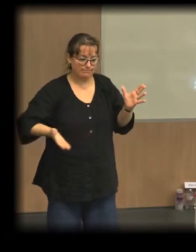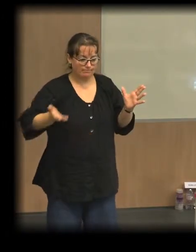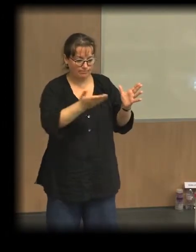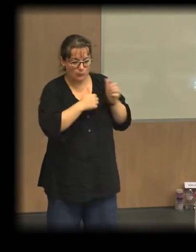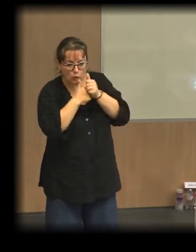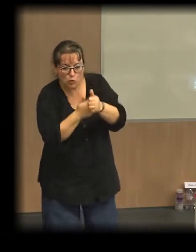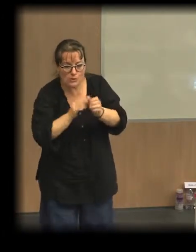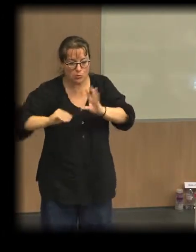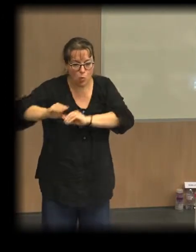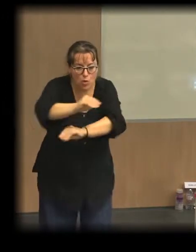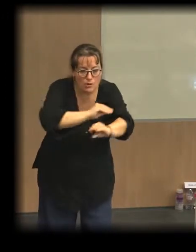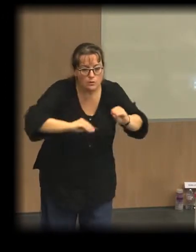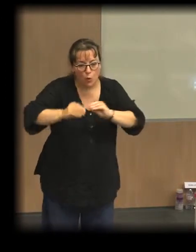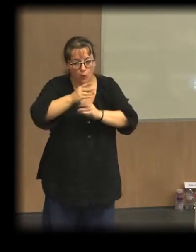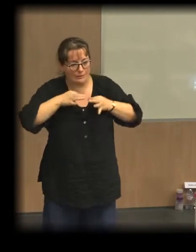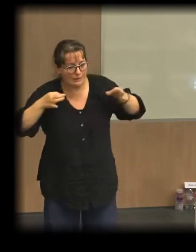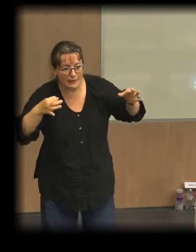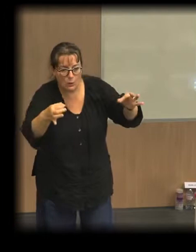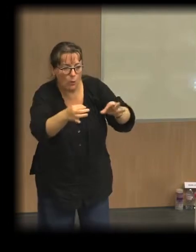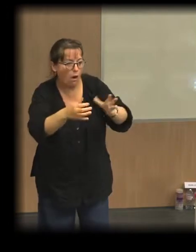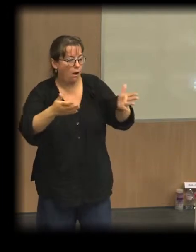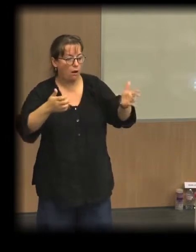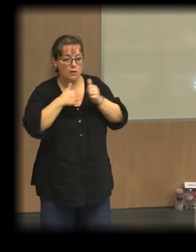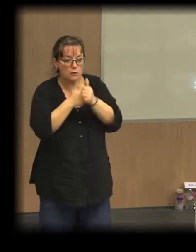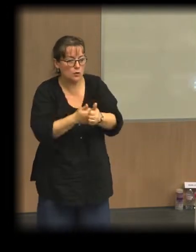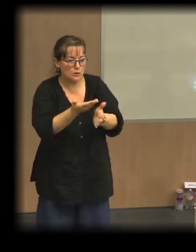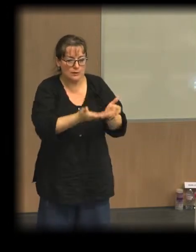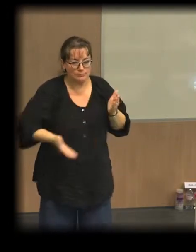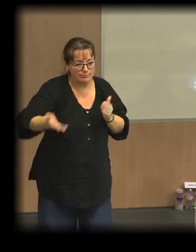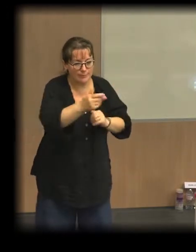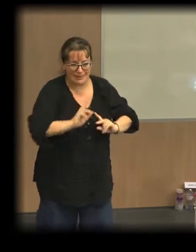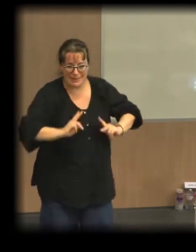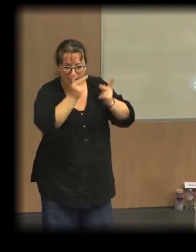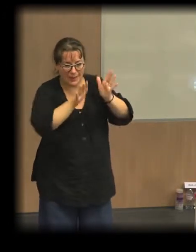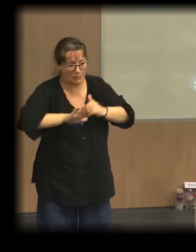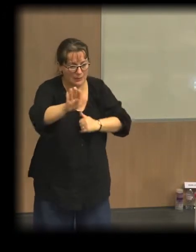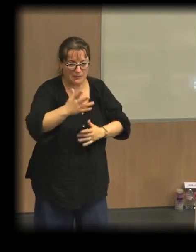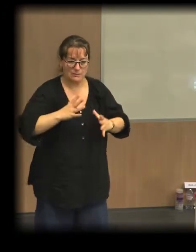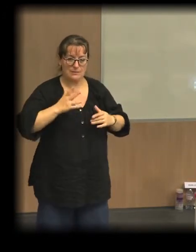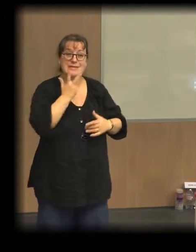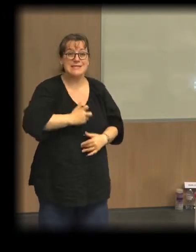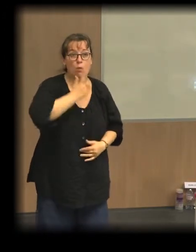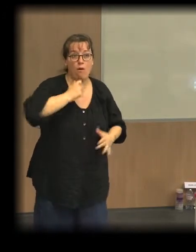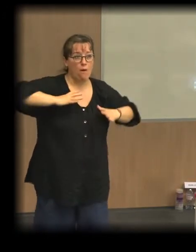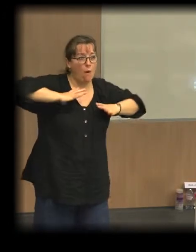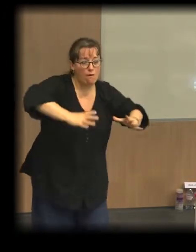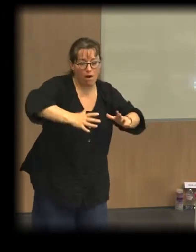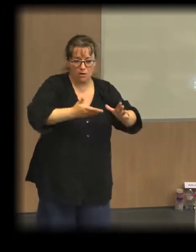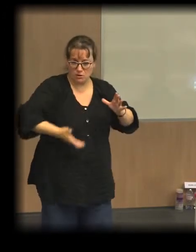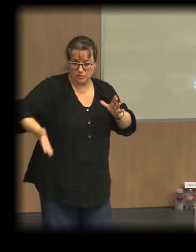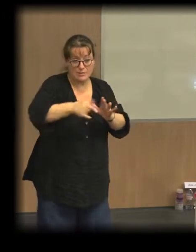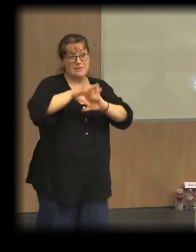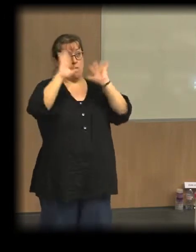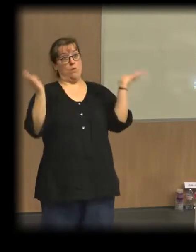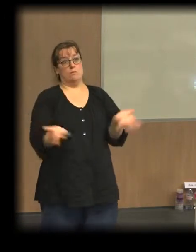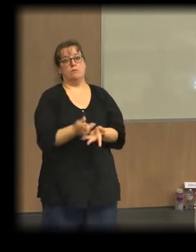rapport aux populations, par rapport aux territoires, par rapport à ces dynamiques citoyennes qui sont celles qui, aujourd